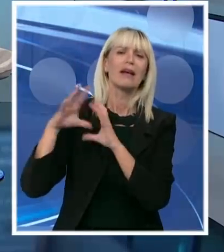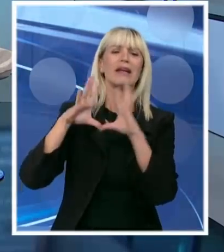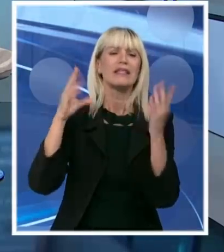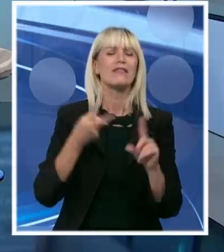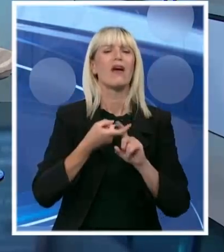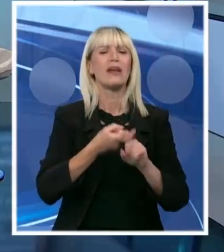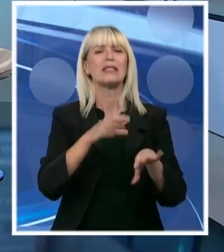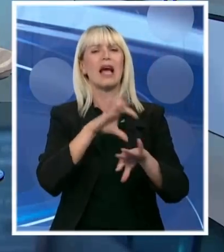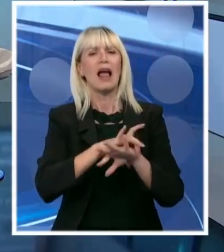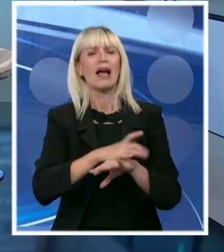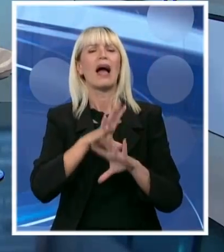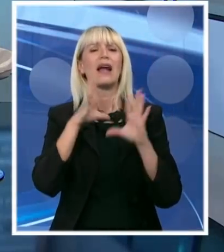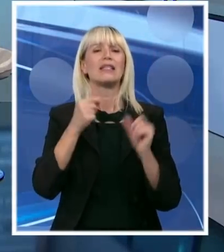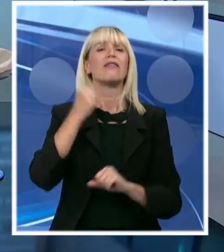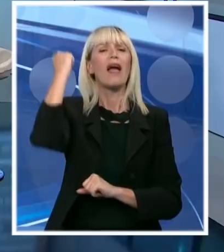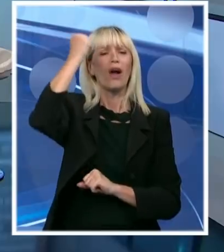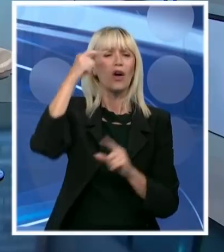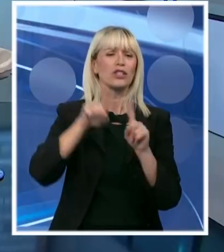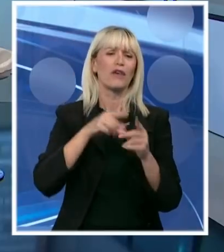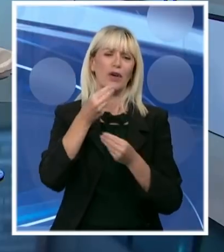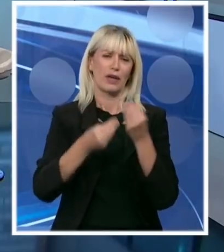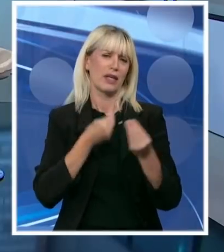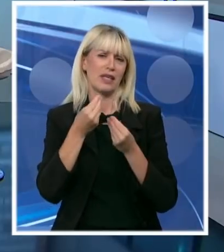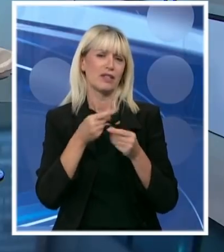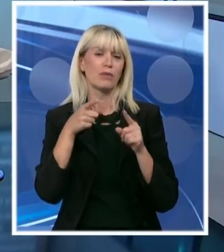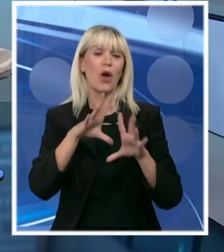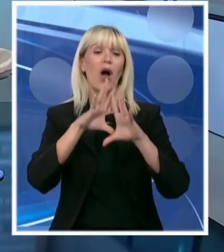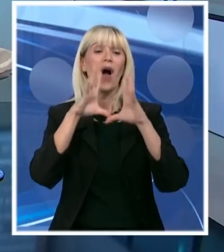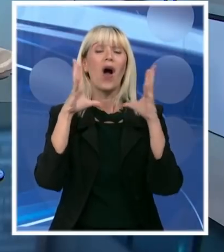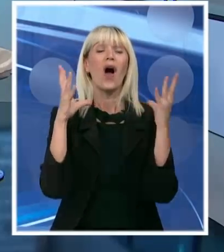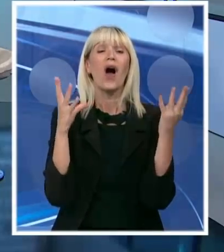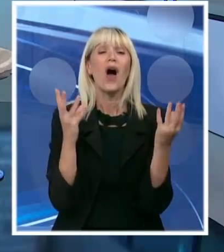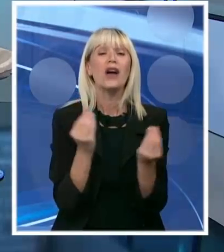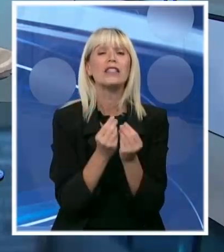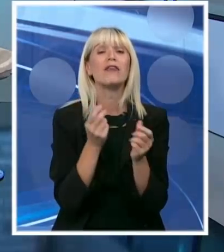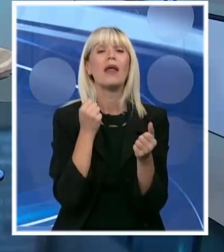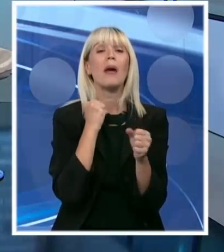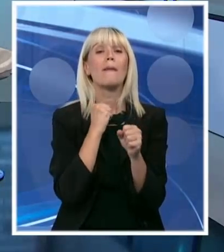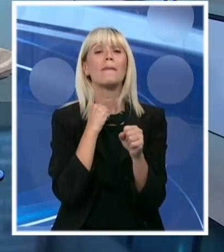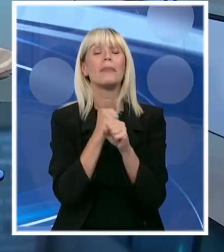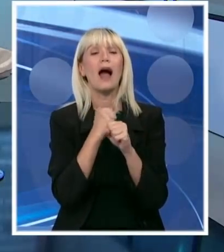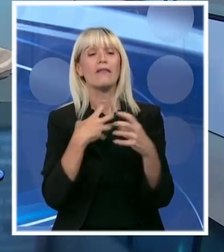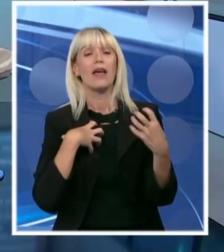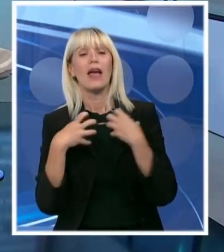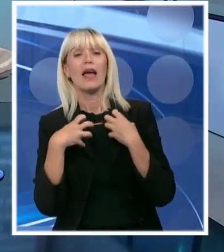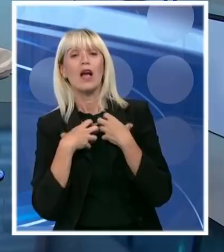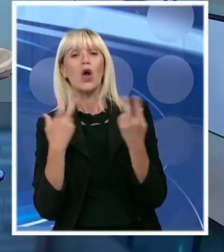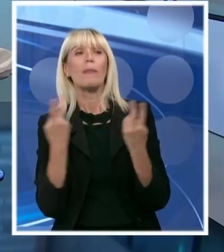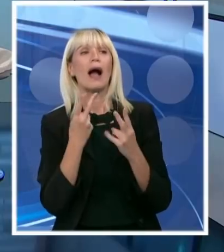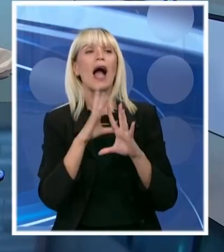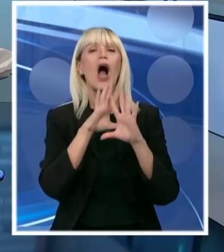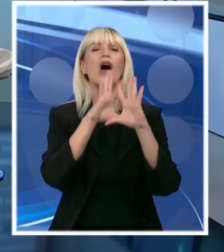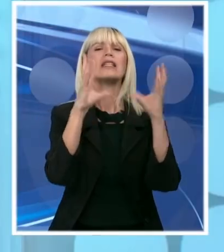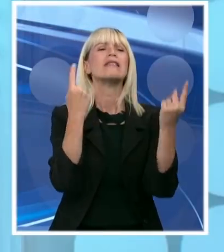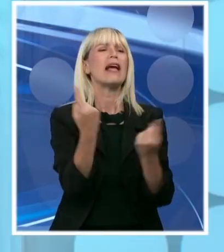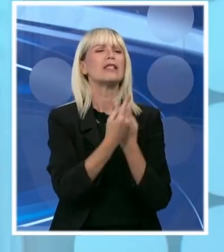se tiče samo stvaranja prstena političke krize u kojoj treba sve da izgleda da ne valja i da nije dobro. A ja ne mogu svaki dan da odgovaram na sve.